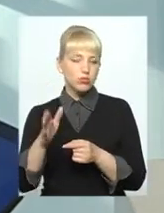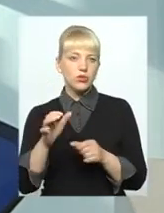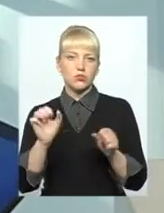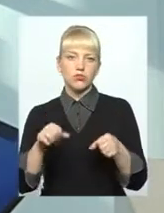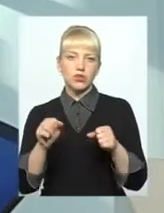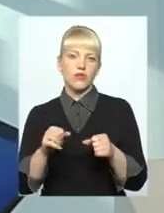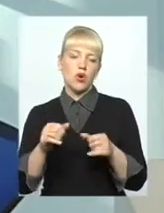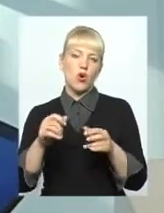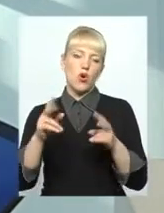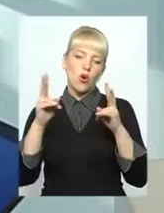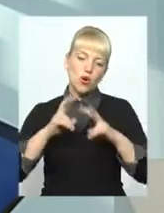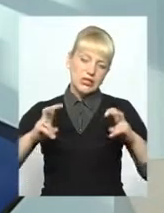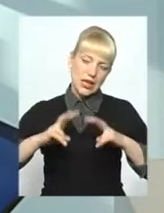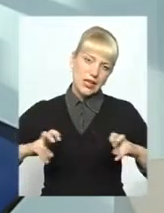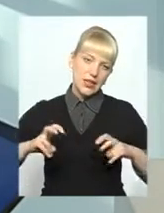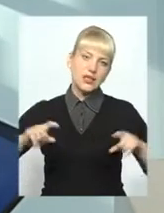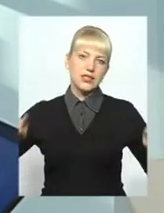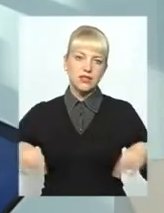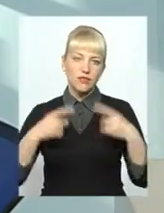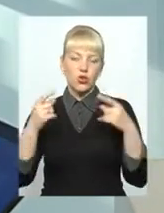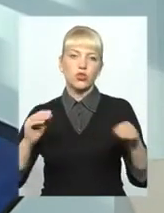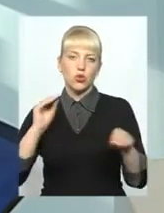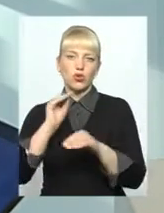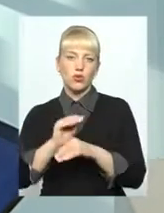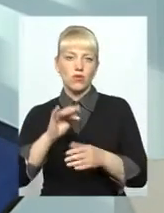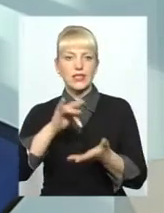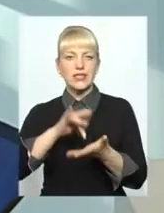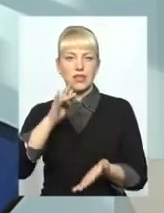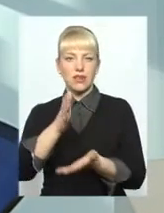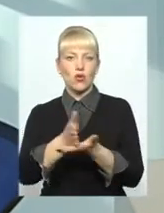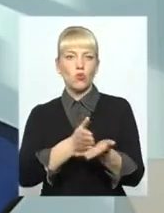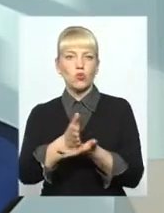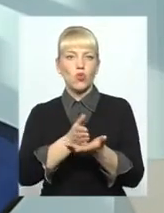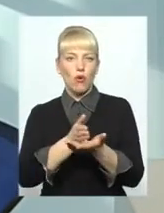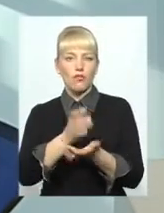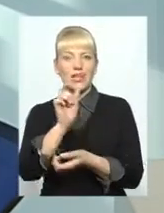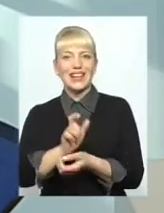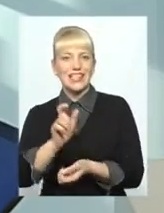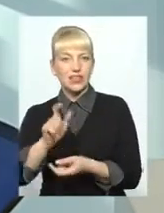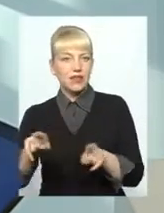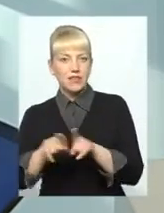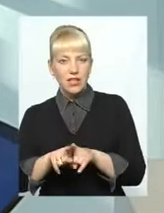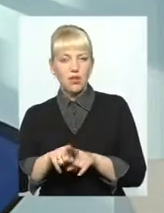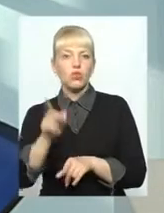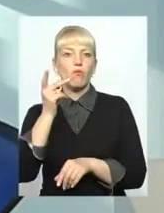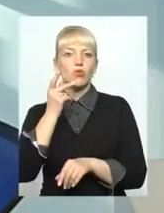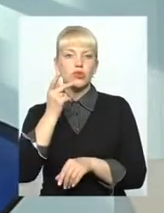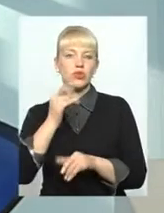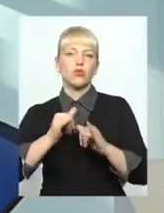будемо розглядати створення додаткових центрів обслуговування клієнтів. Також постійно